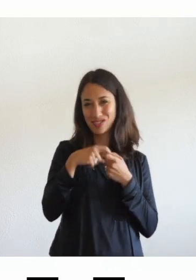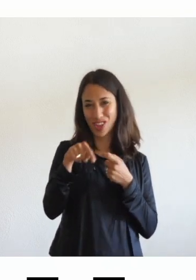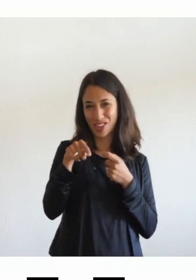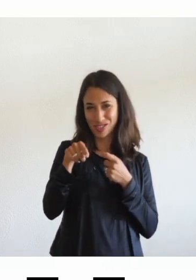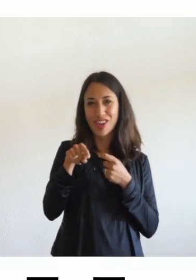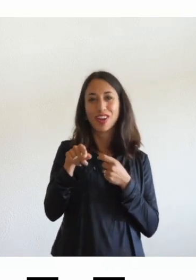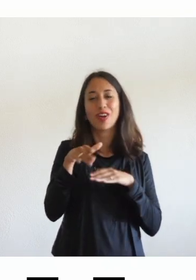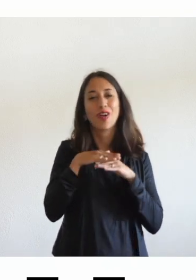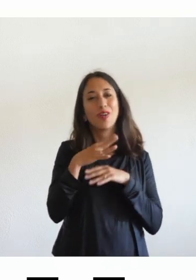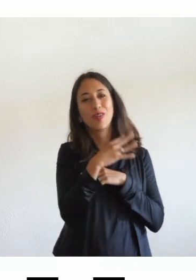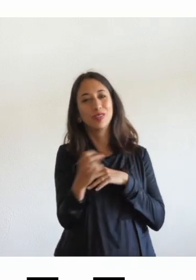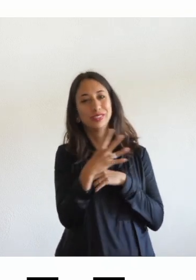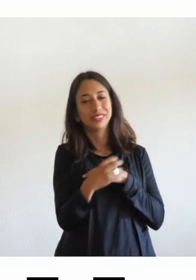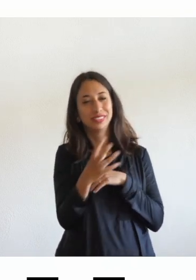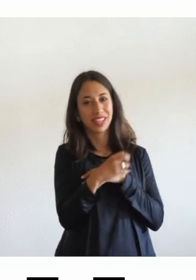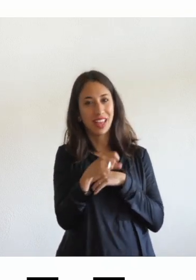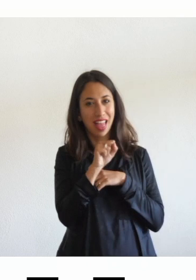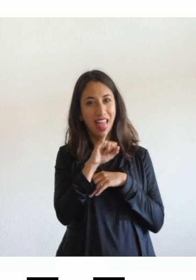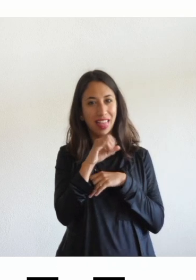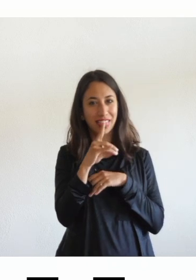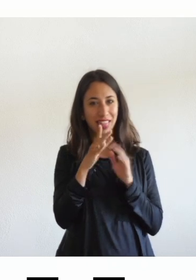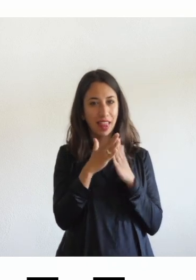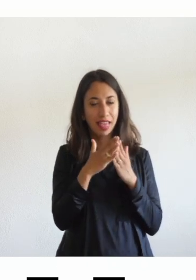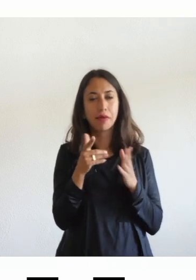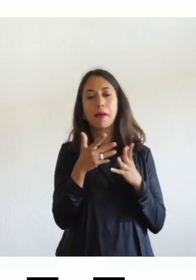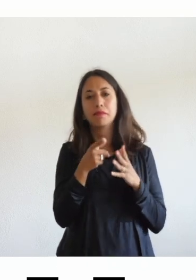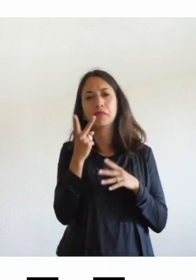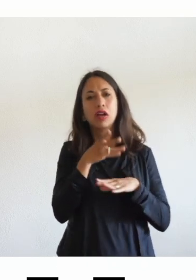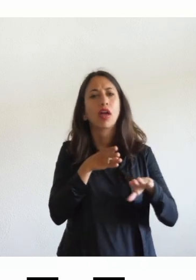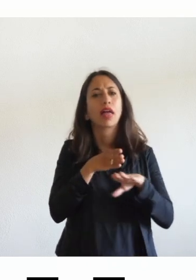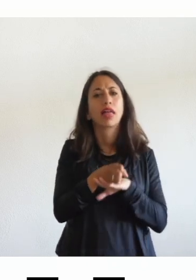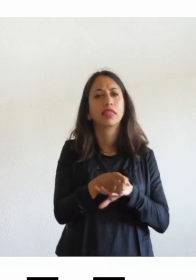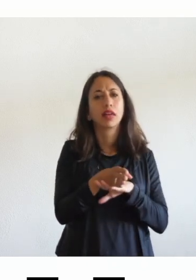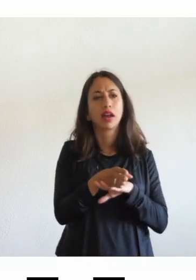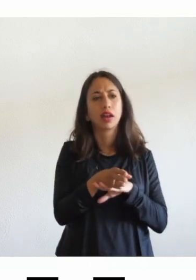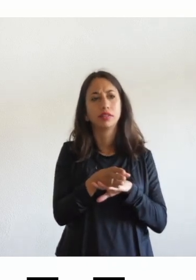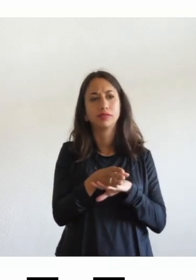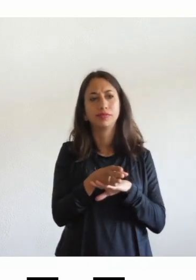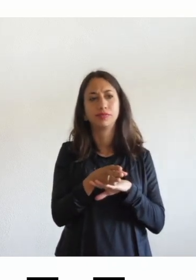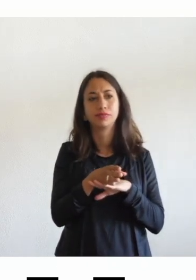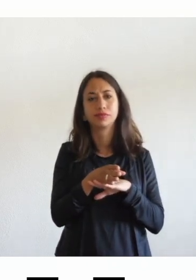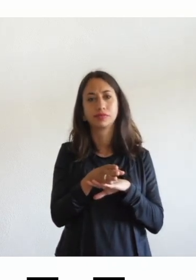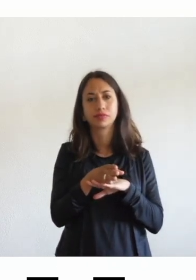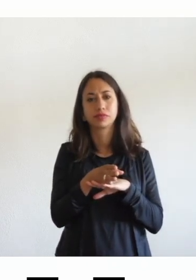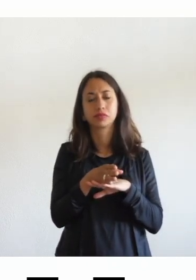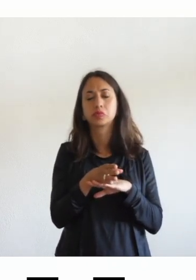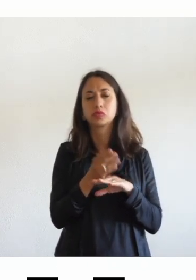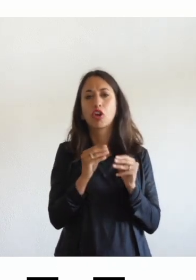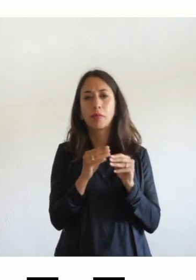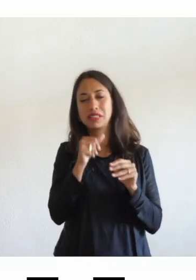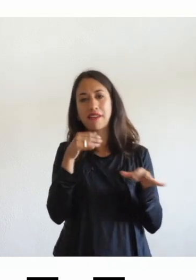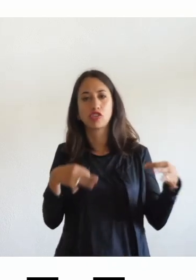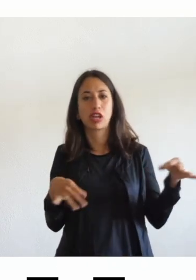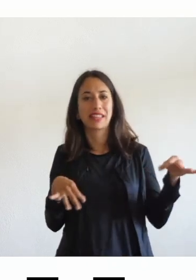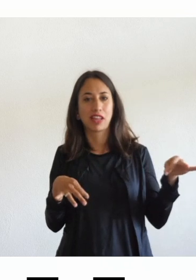prendono i libri dal nostro libro aid si può accedere al libro aid anche con una certificazione di DSA